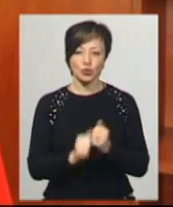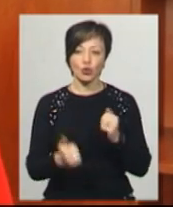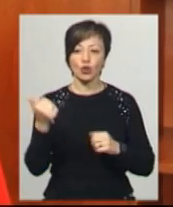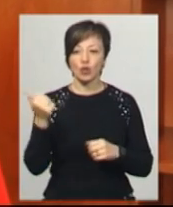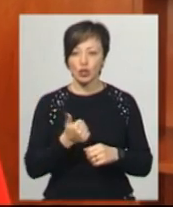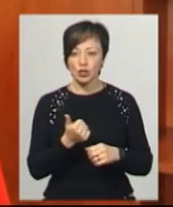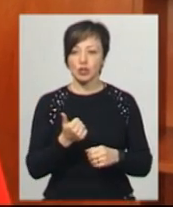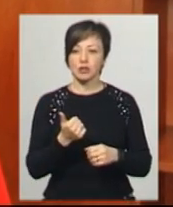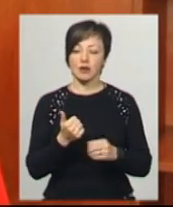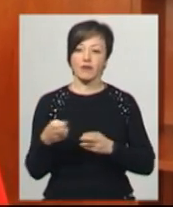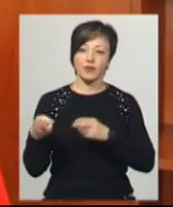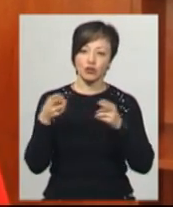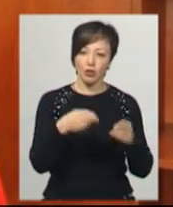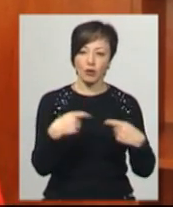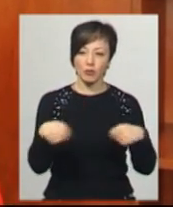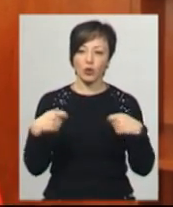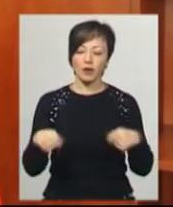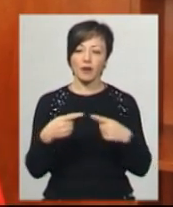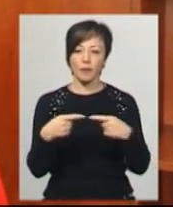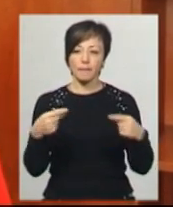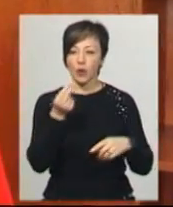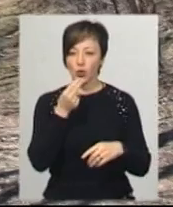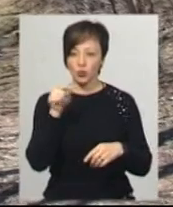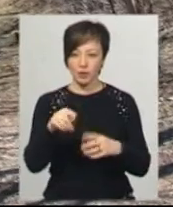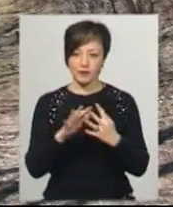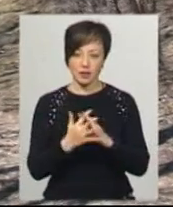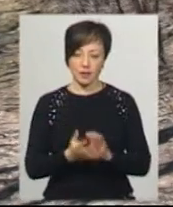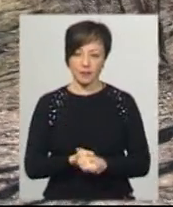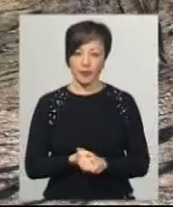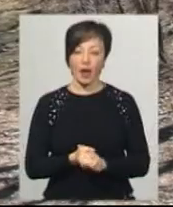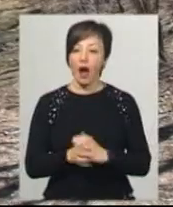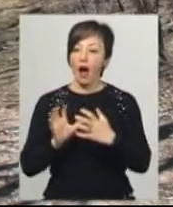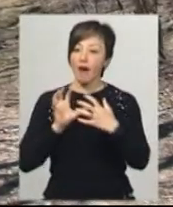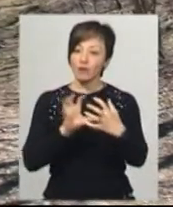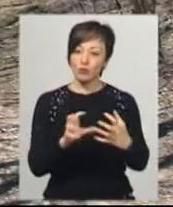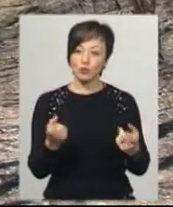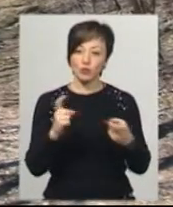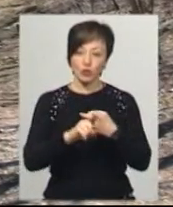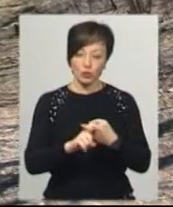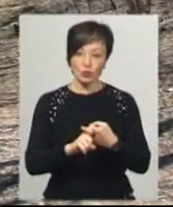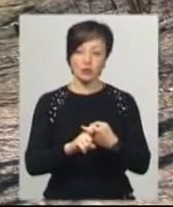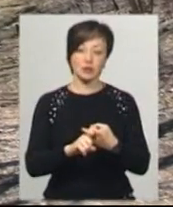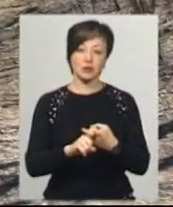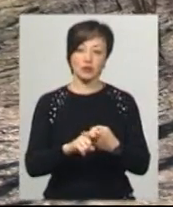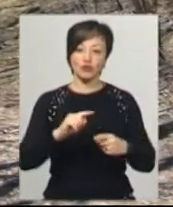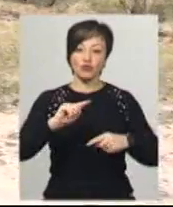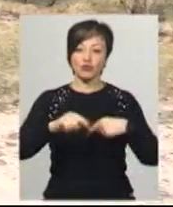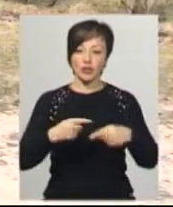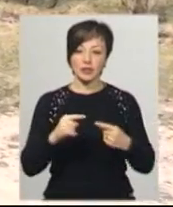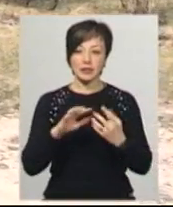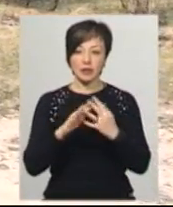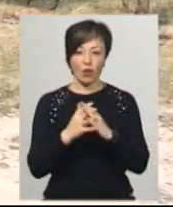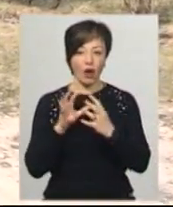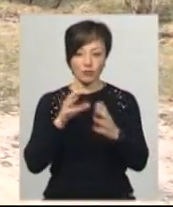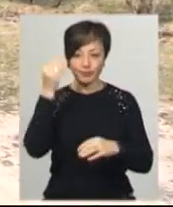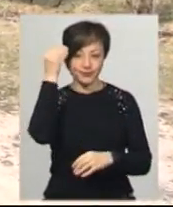вони мають змогу виїжджати, продавати продукти в Новігуті. Щодо автобусного сполучення, то, за словами Юлії Повар, через село автобус пускати